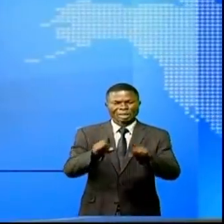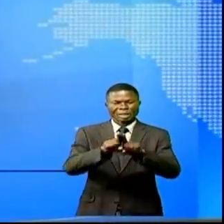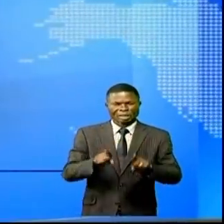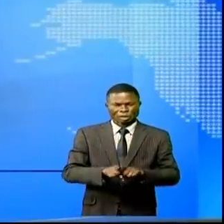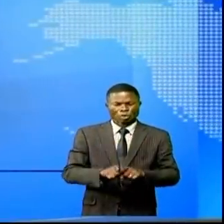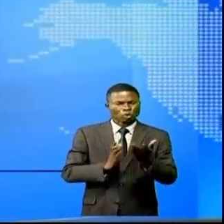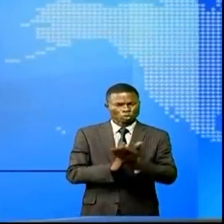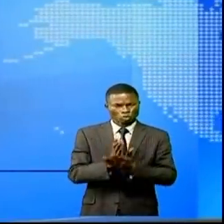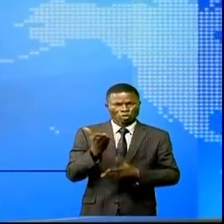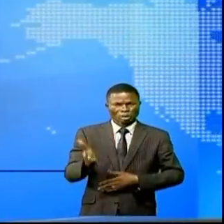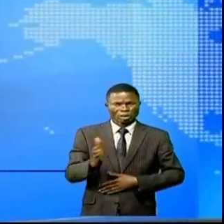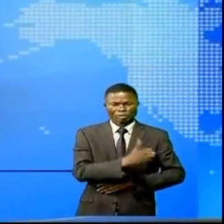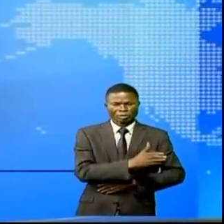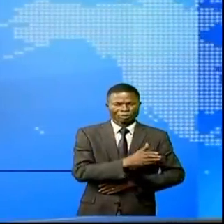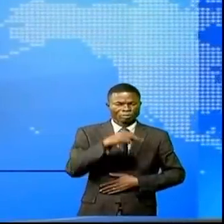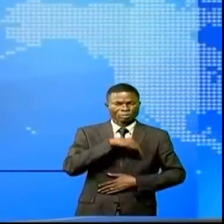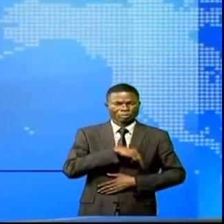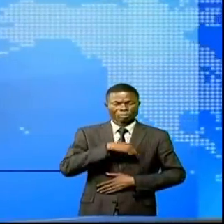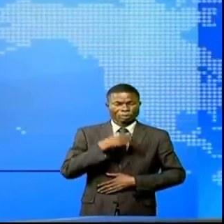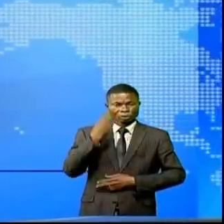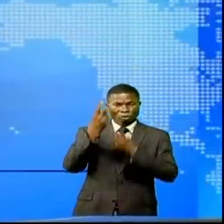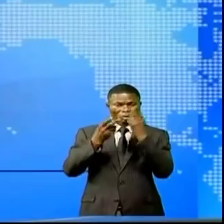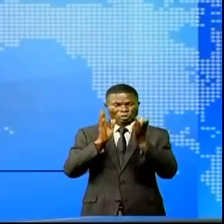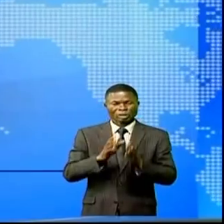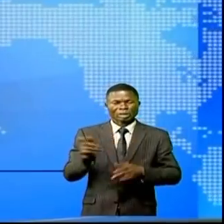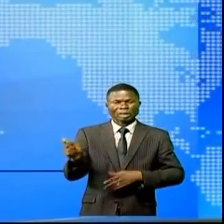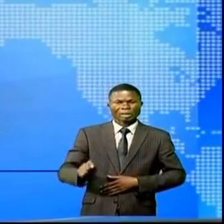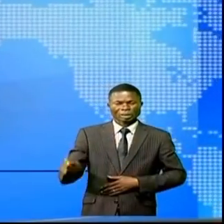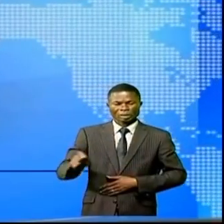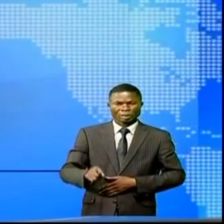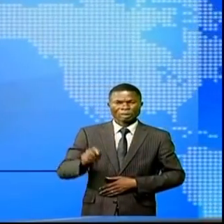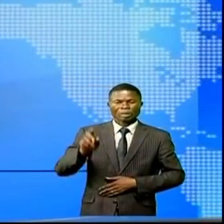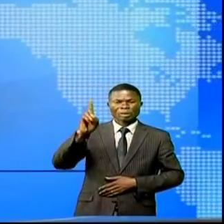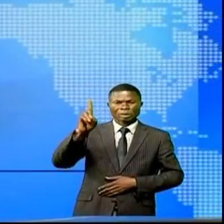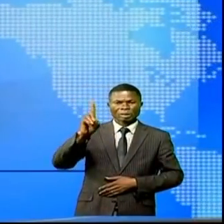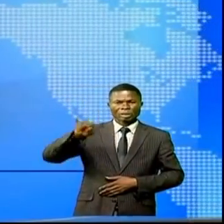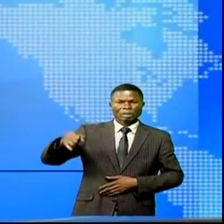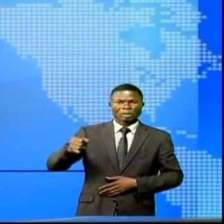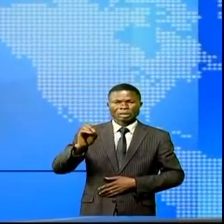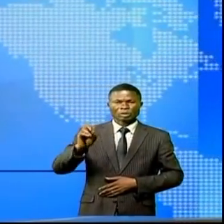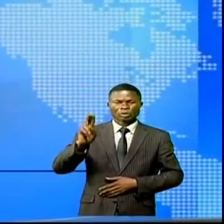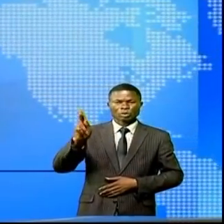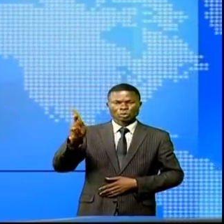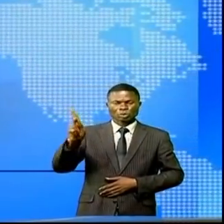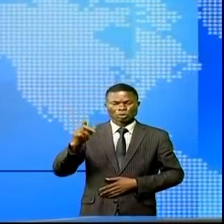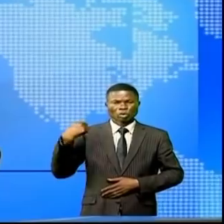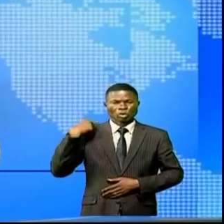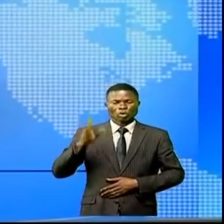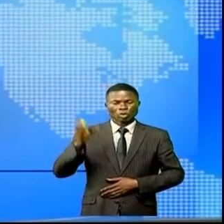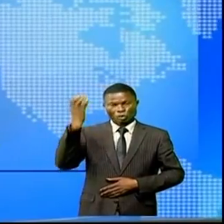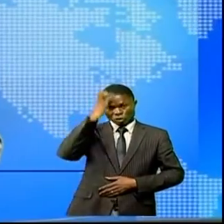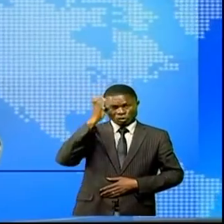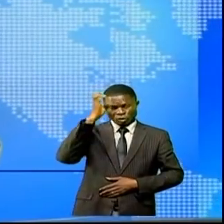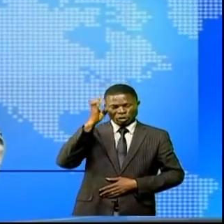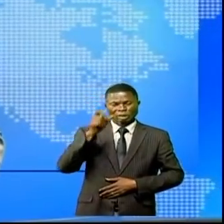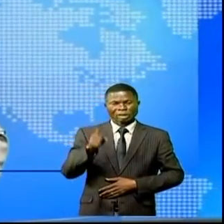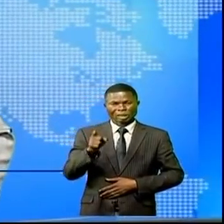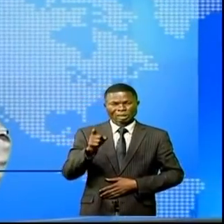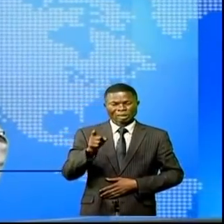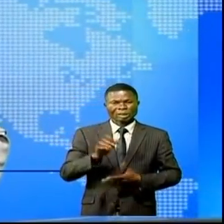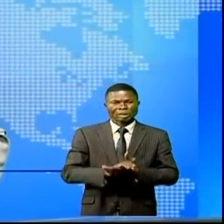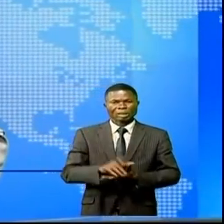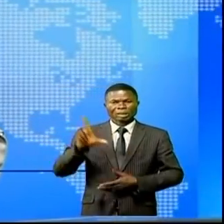'abri. En mission d'itinérance en territoire de Djougou, le gouverneur militaire, le lieutenant général Johnny Luboya